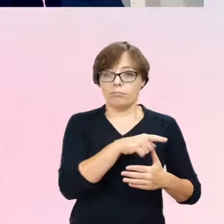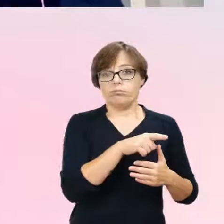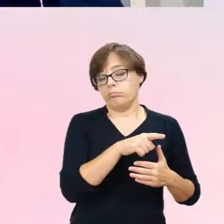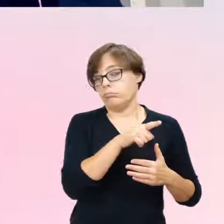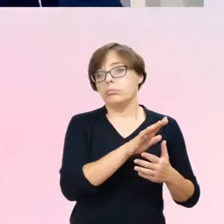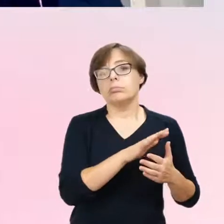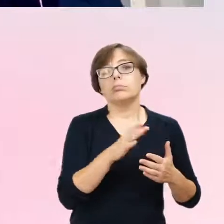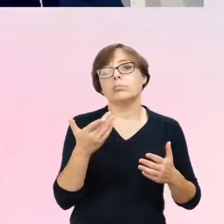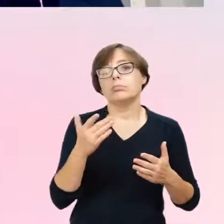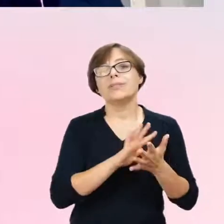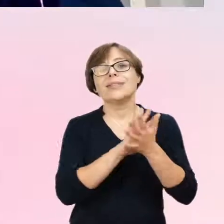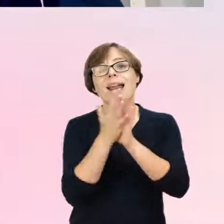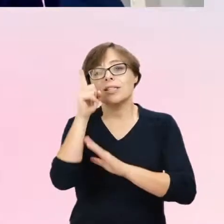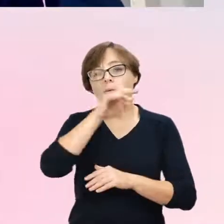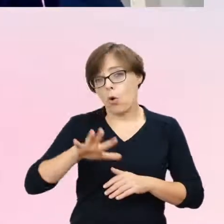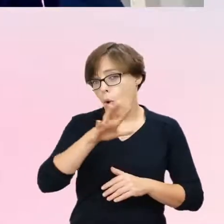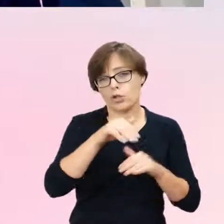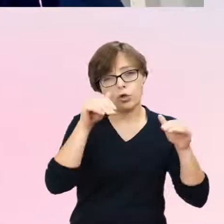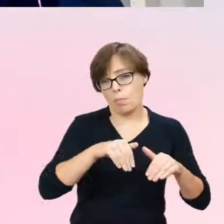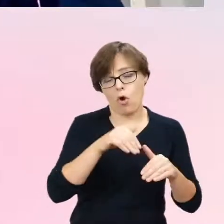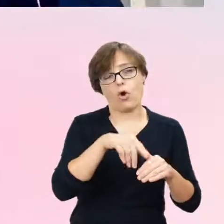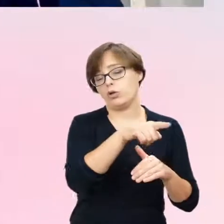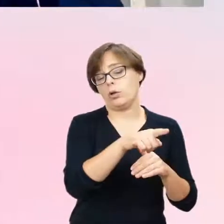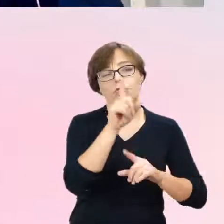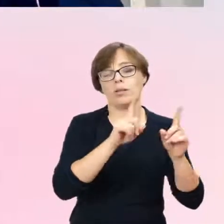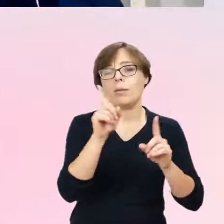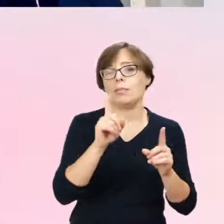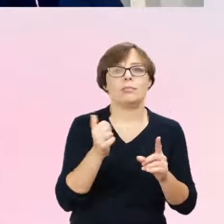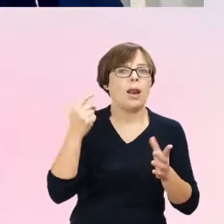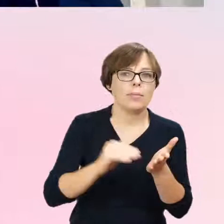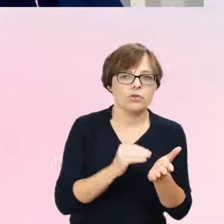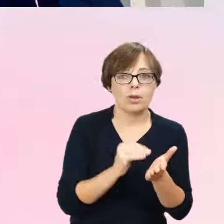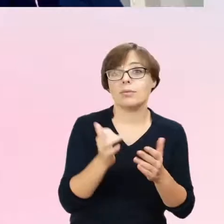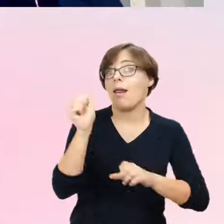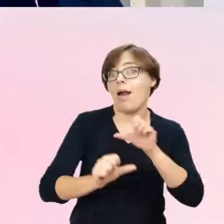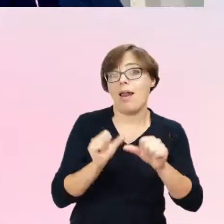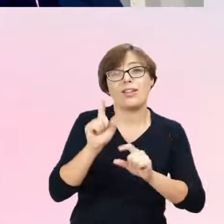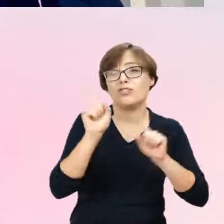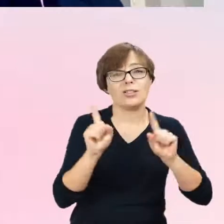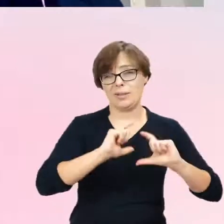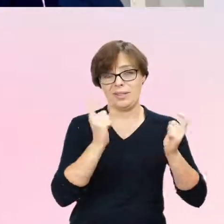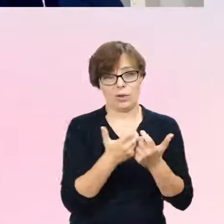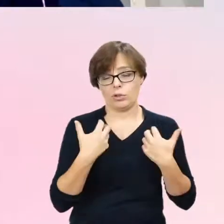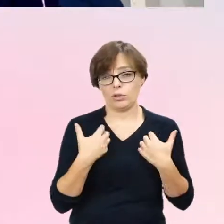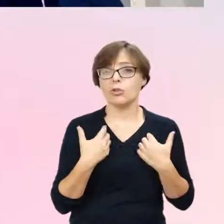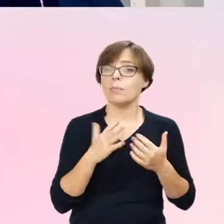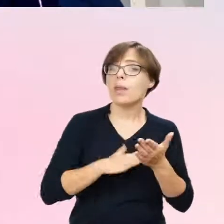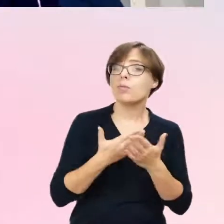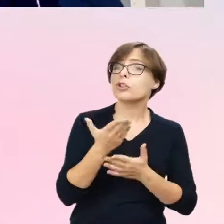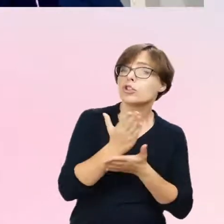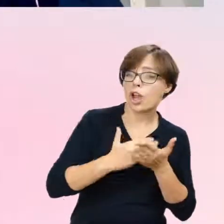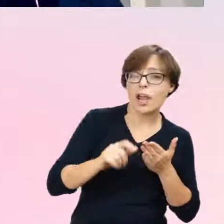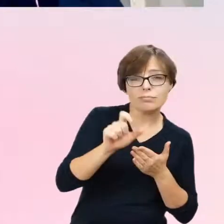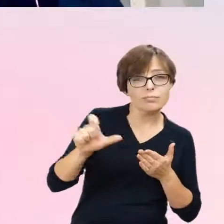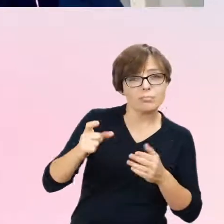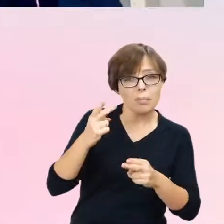może trwać miesiące, lata, a nawet całe życie, tak? Część moich pacjentów uważa, że oni